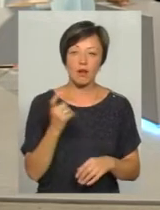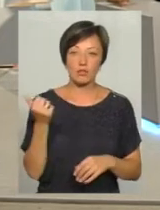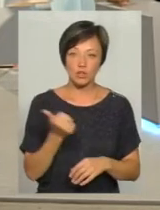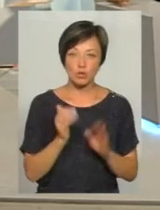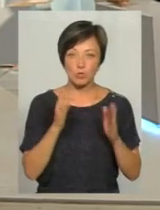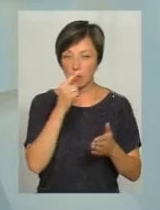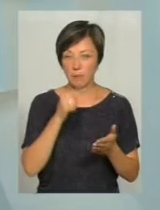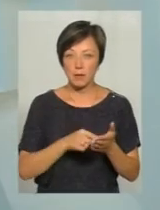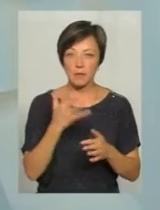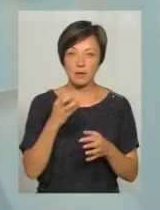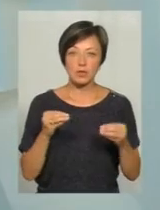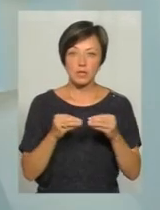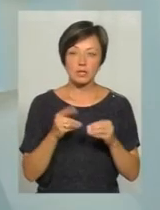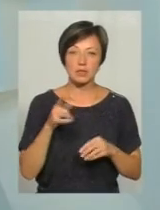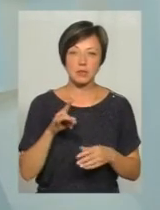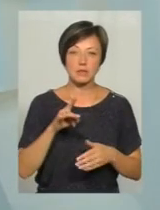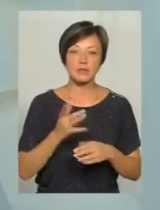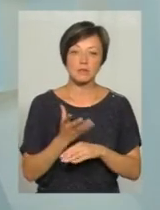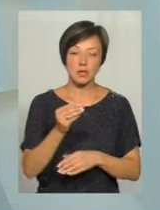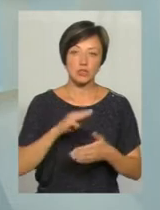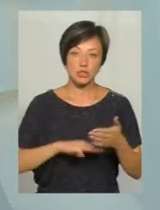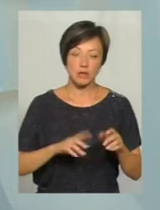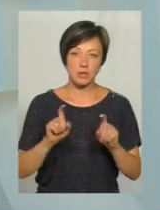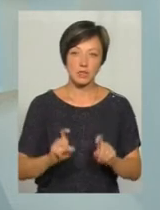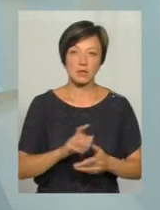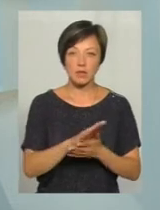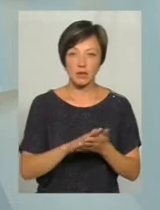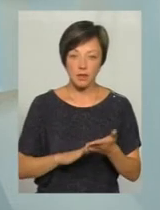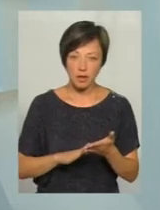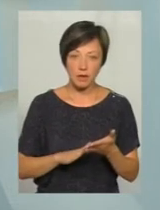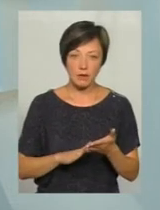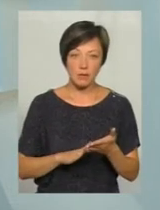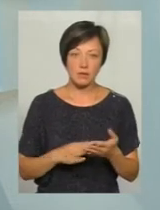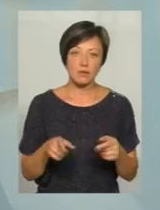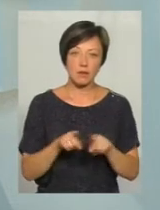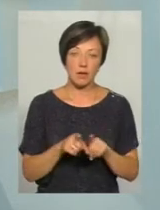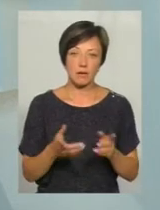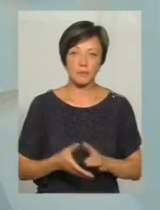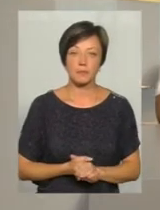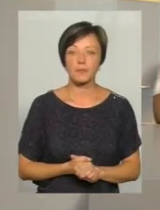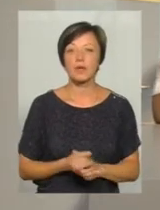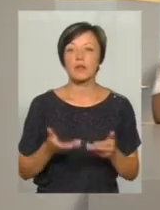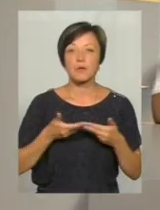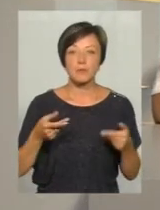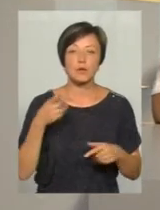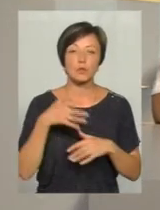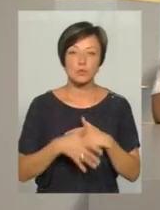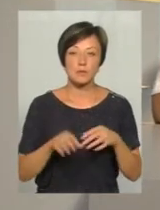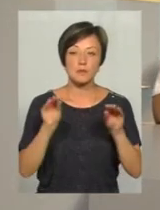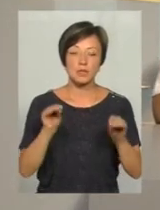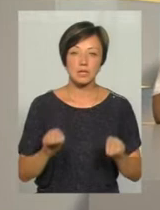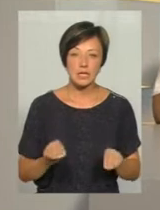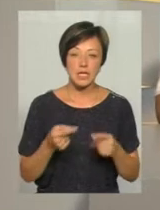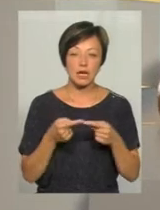буде попадатися, 510 гривень заплати штрафу, буде собі існути далі. Ну, от якось так. Тобто ми розуміємо, що статистика